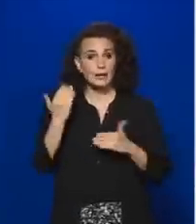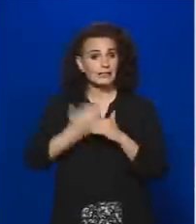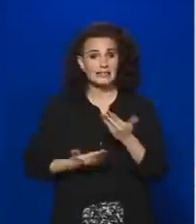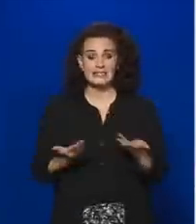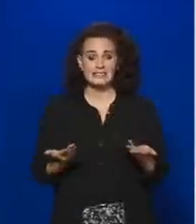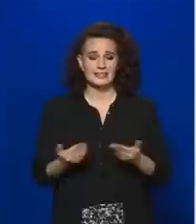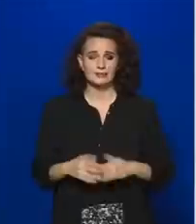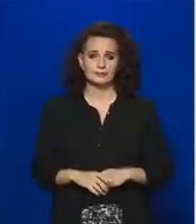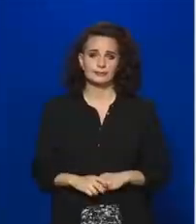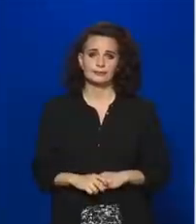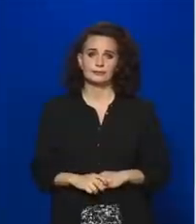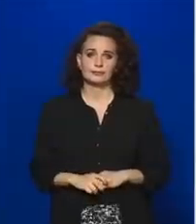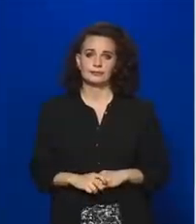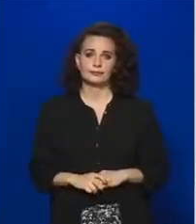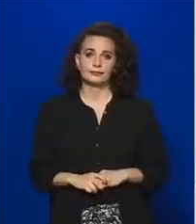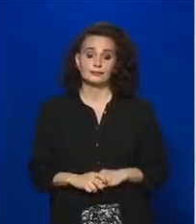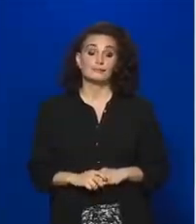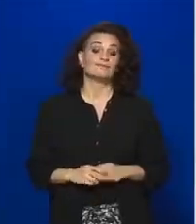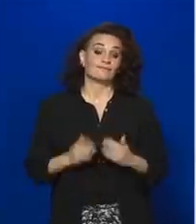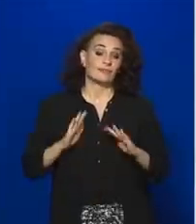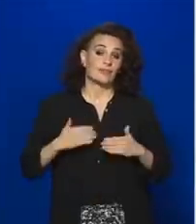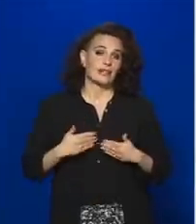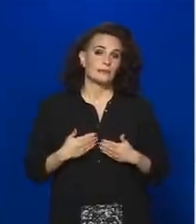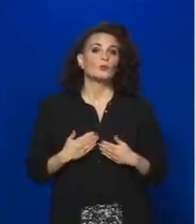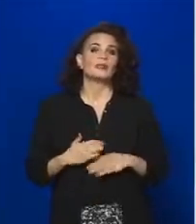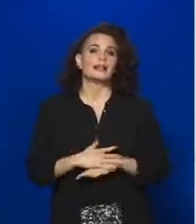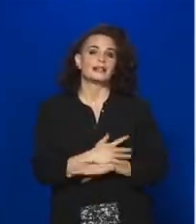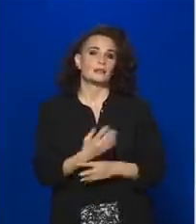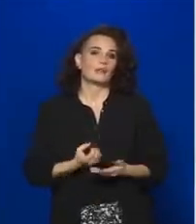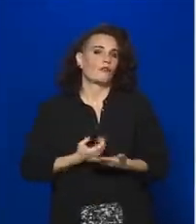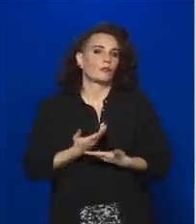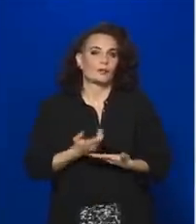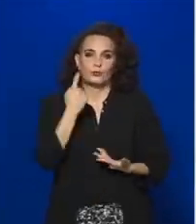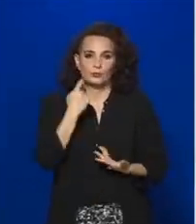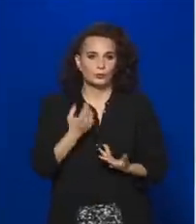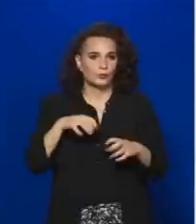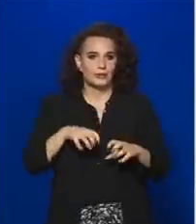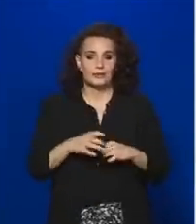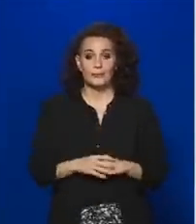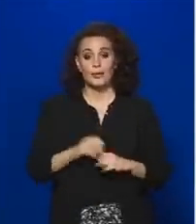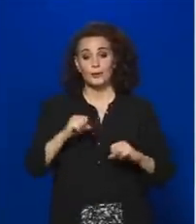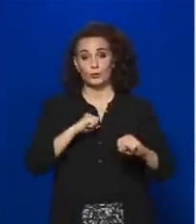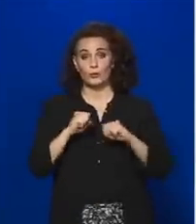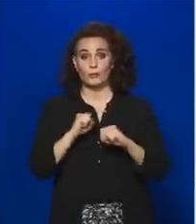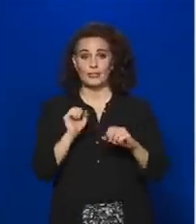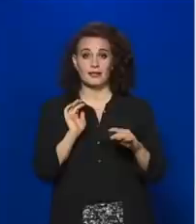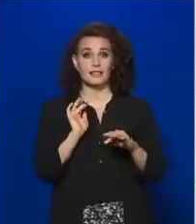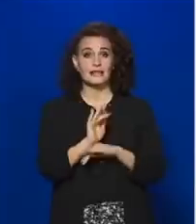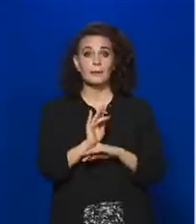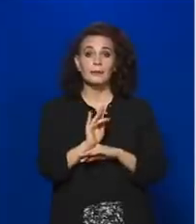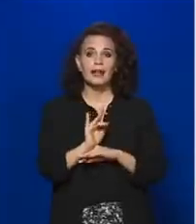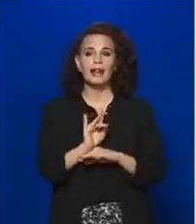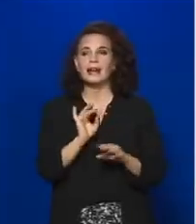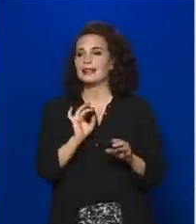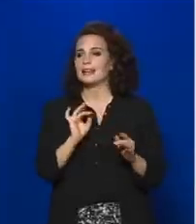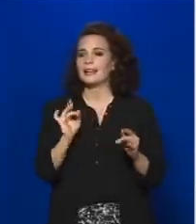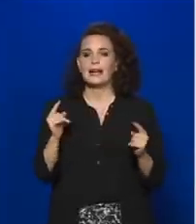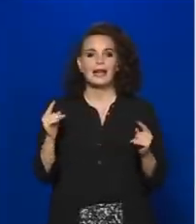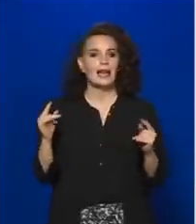Hát azt a meglepő, de érzelmes valamást tudom tenni, hogy még a kormányan szemben legellenségesebb